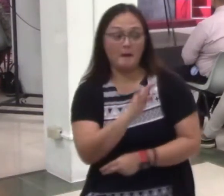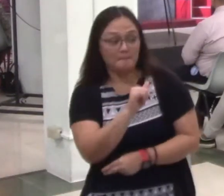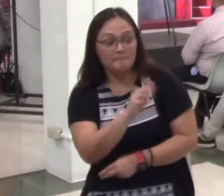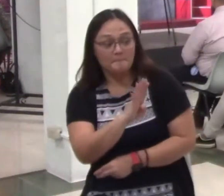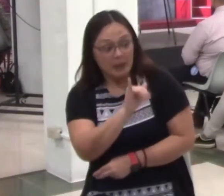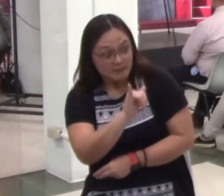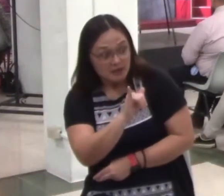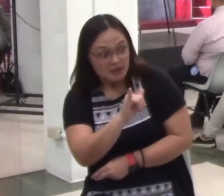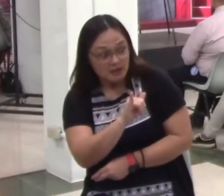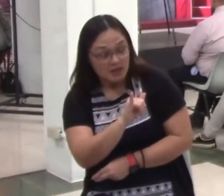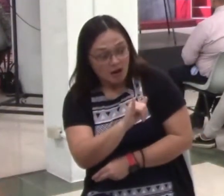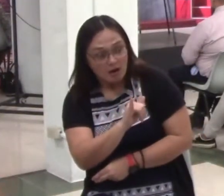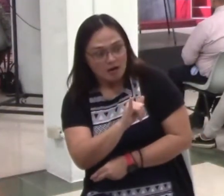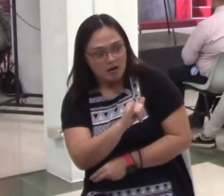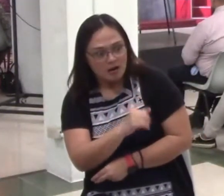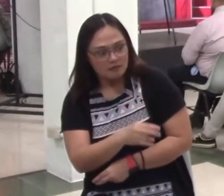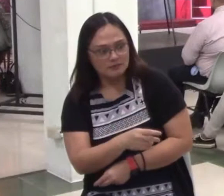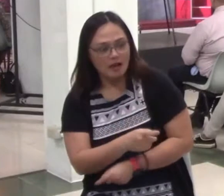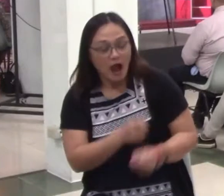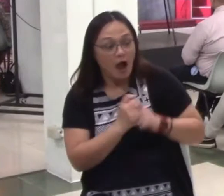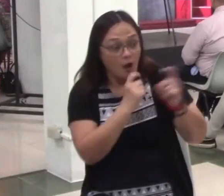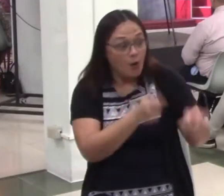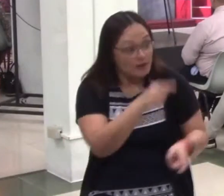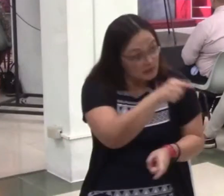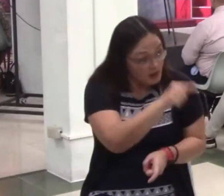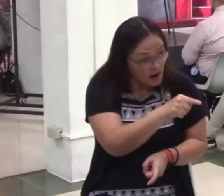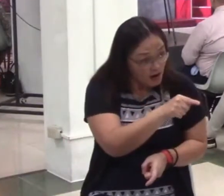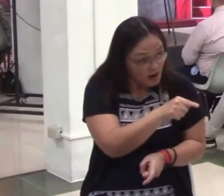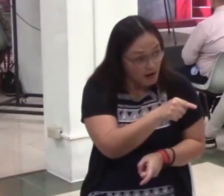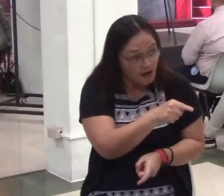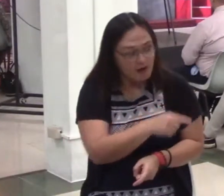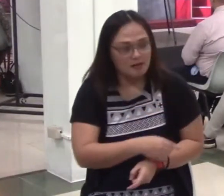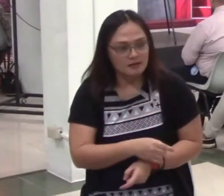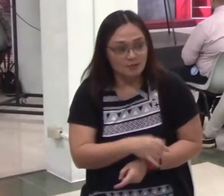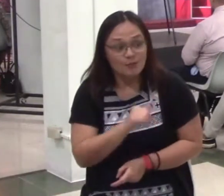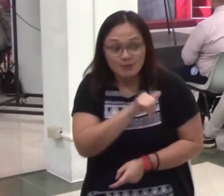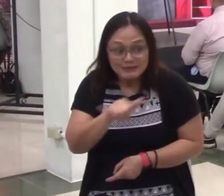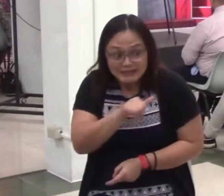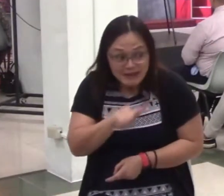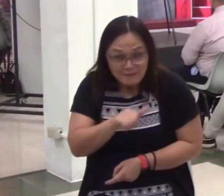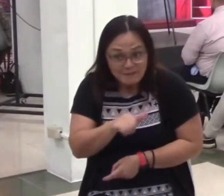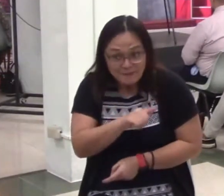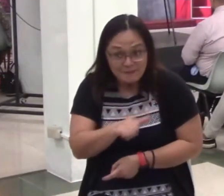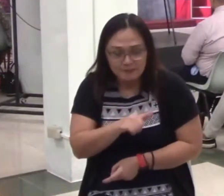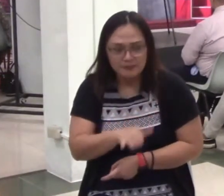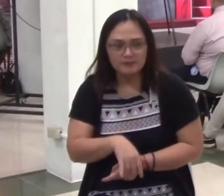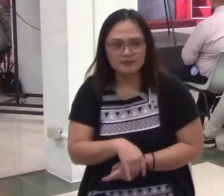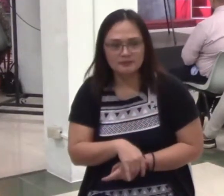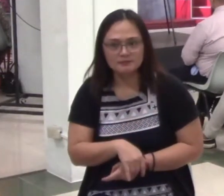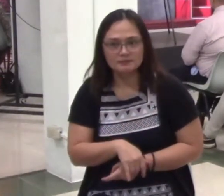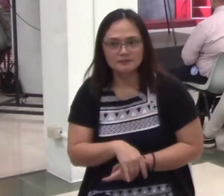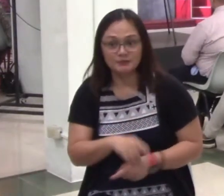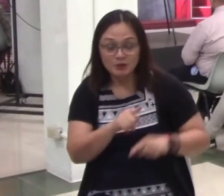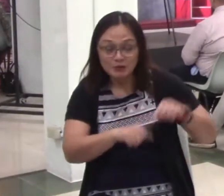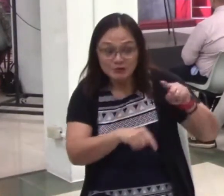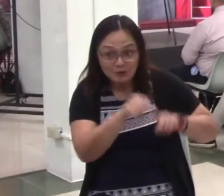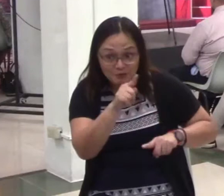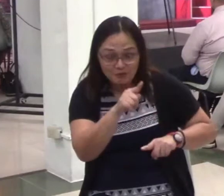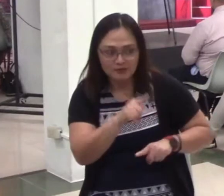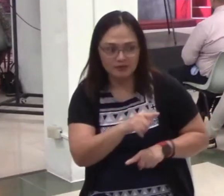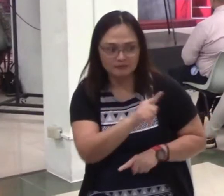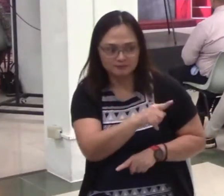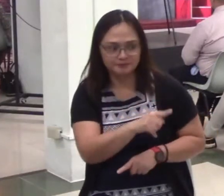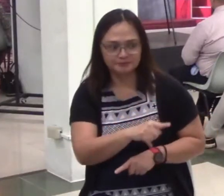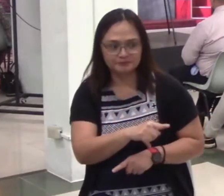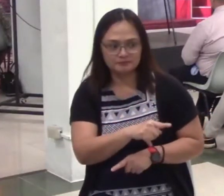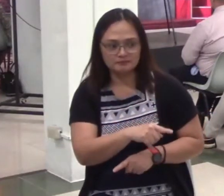nakilalo kayo, gumagawa siya ng mga pelikula. Maraming pelikula na ginuha si baby. Sabi niya, binasa ko yung